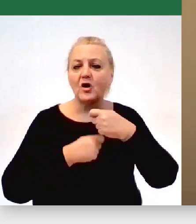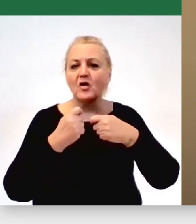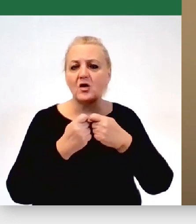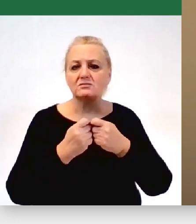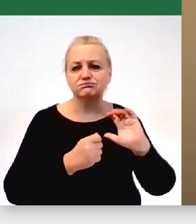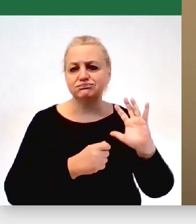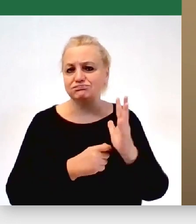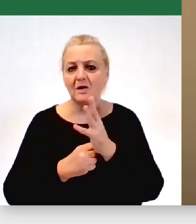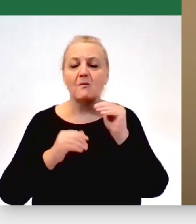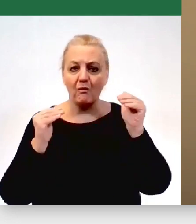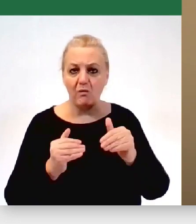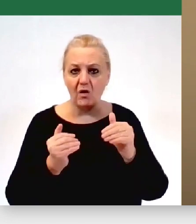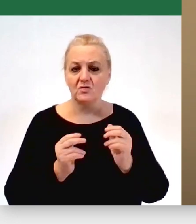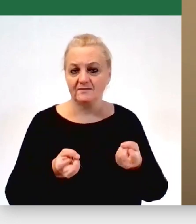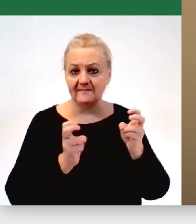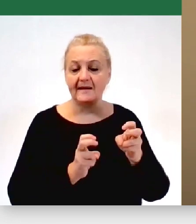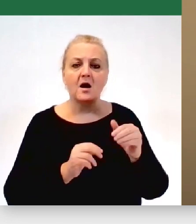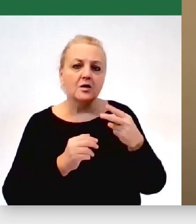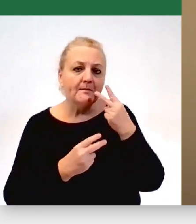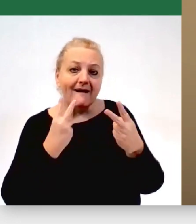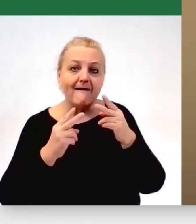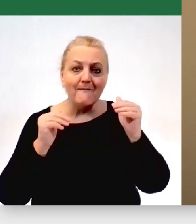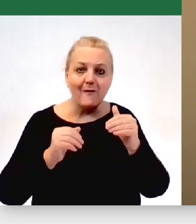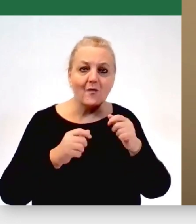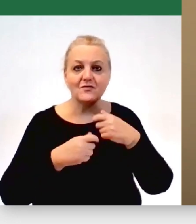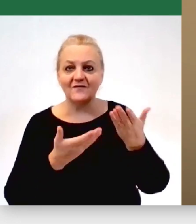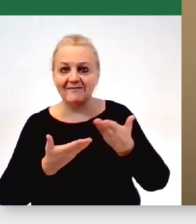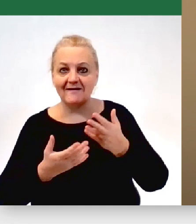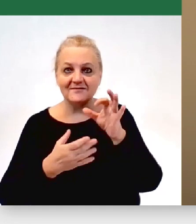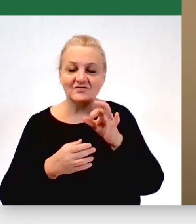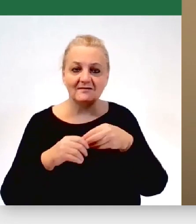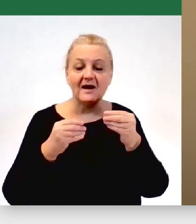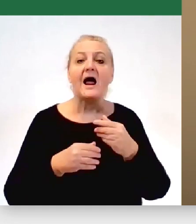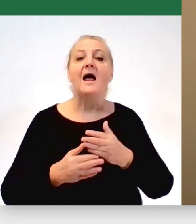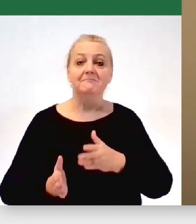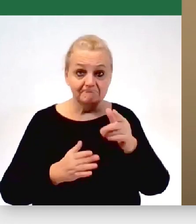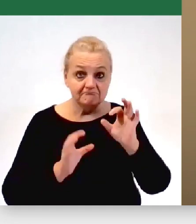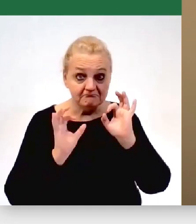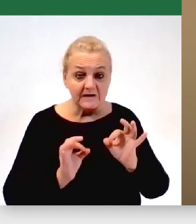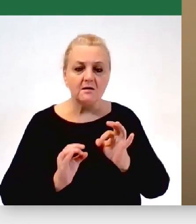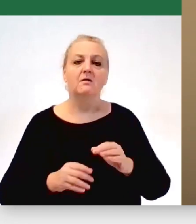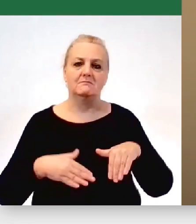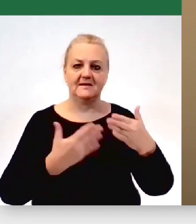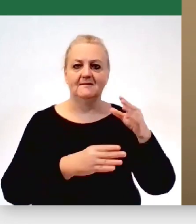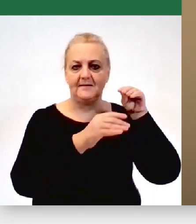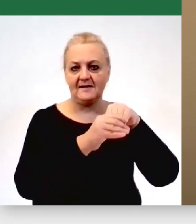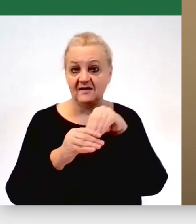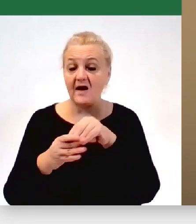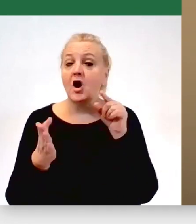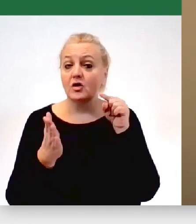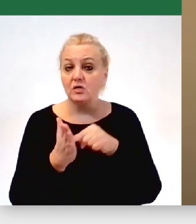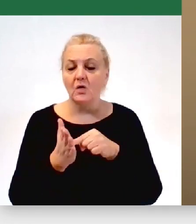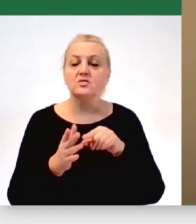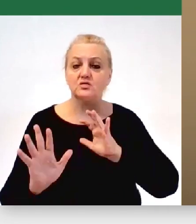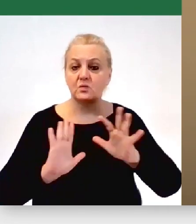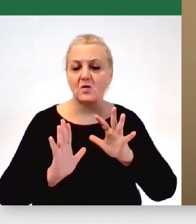zbudować, żeby zobaczyć, czy one mają potencjał. Jeżeli mają potencjał, to dopiero w inwestować. czyli dla mnie to jest sposób, jak uciec